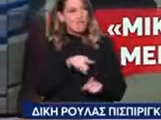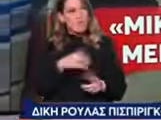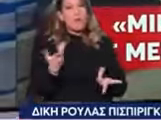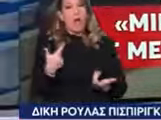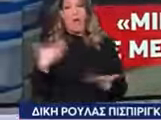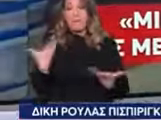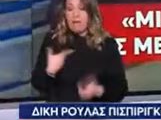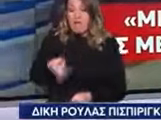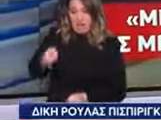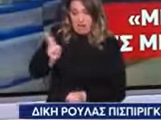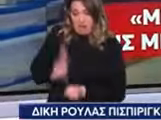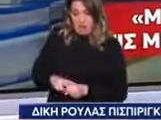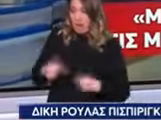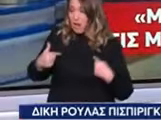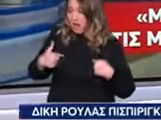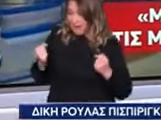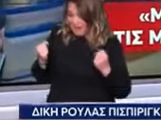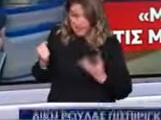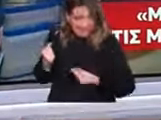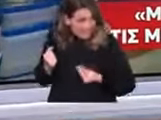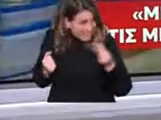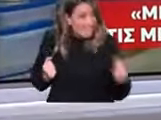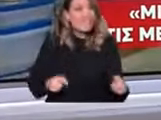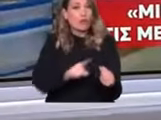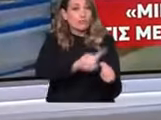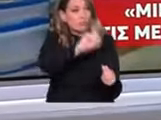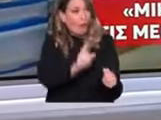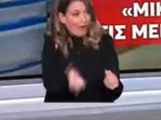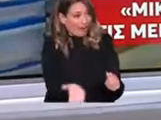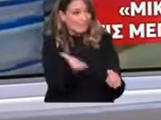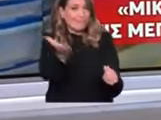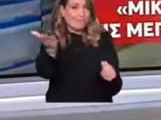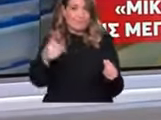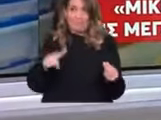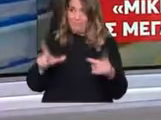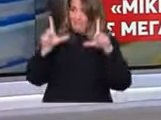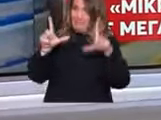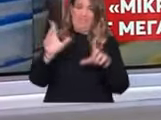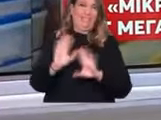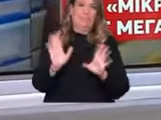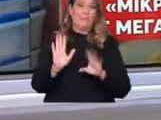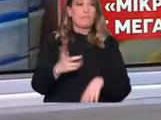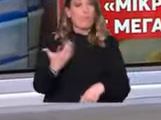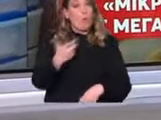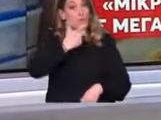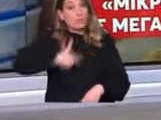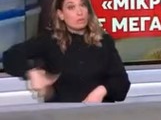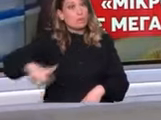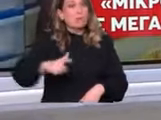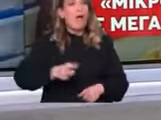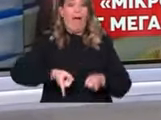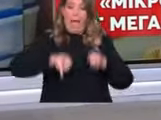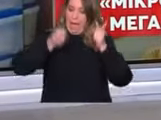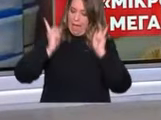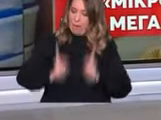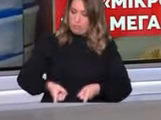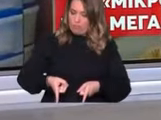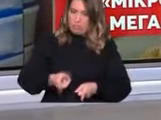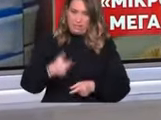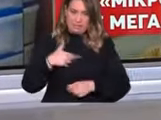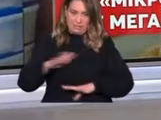εμείς δεν θα είμαστε στη ζωή. Εμείς οι δικοί μας άνθρωποι. Είναι μια γενναία απόφαση που ο καθένας μας πρέπει να πάρει.